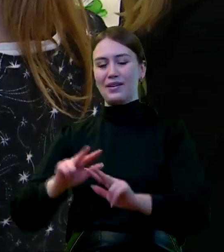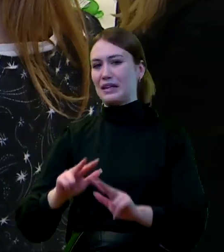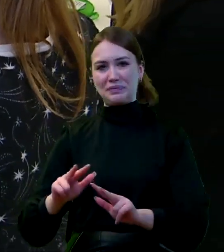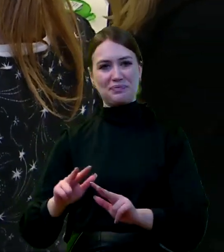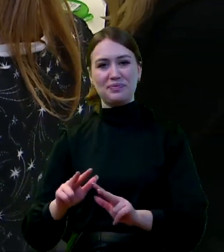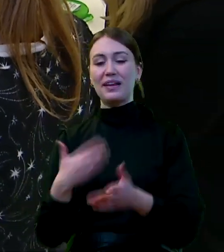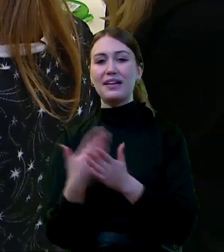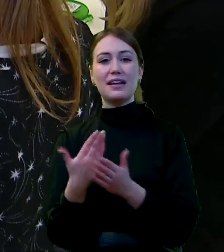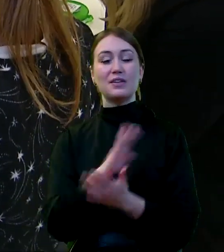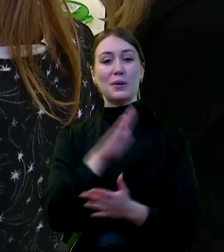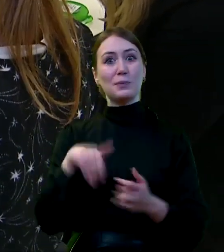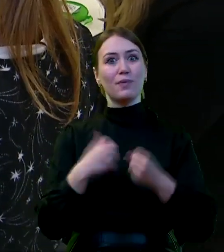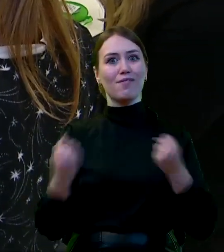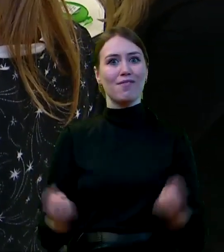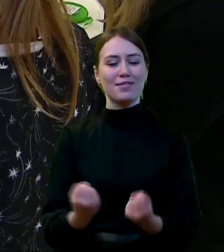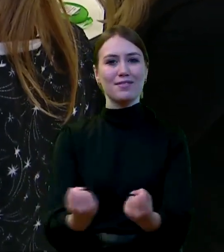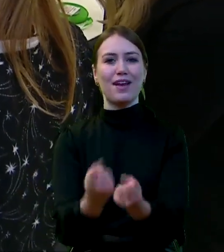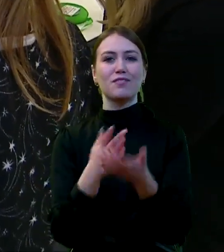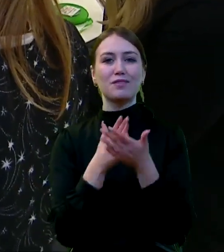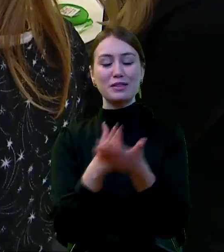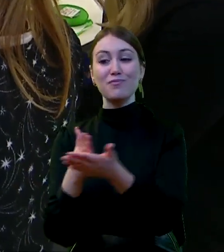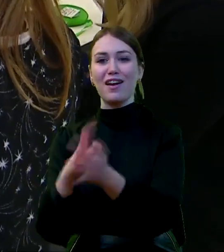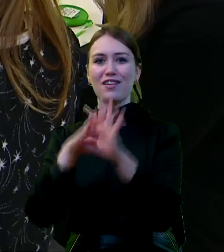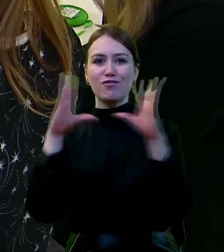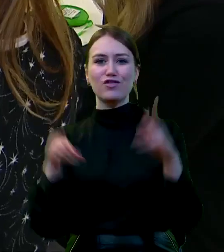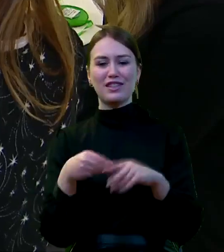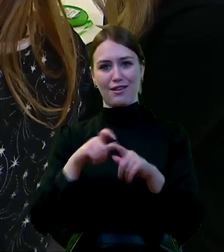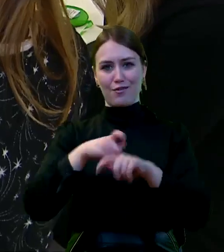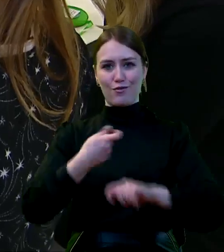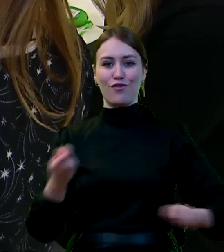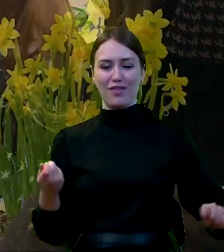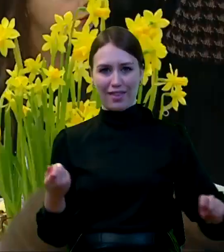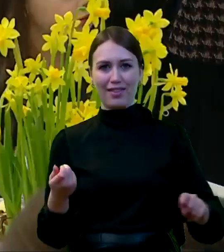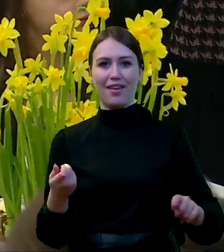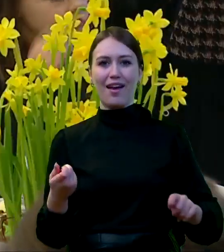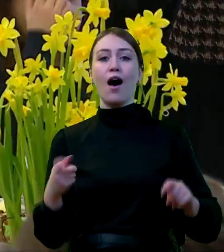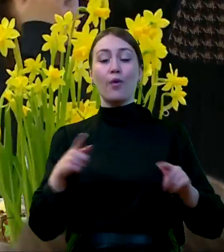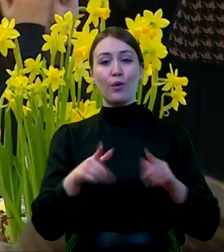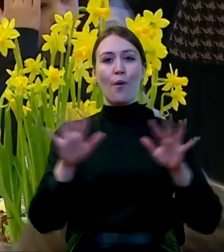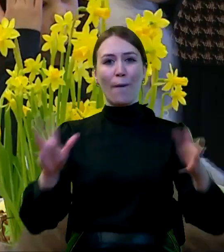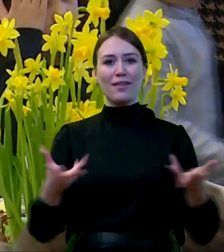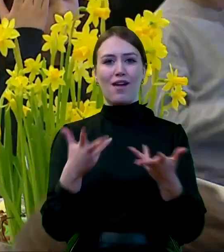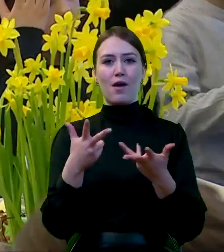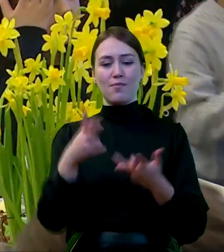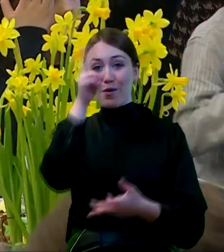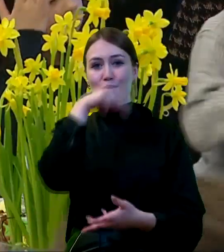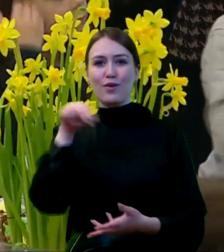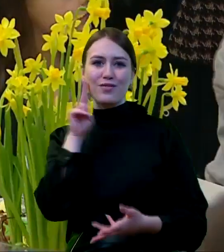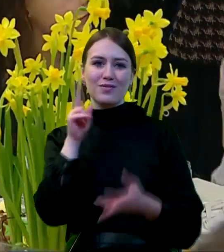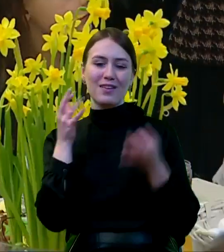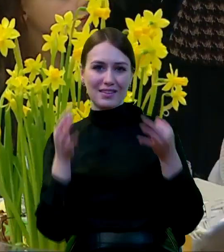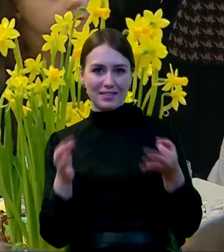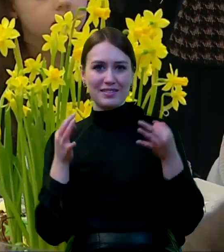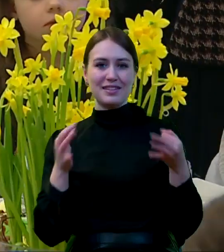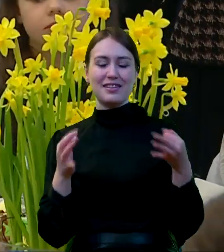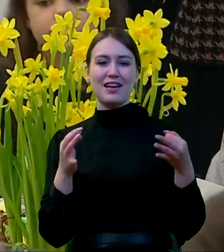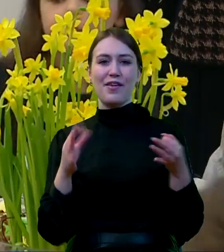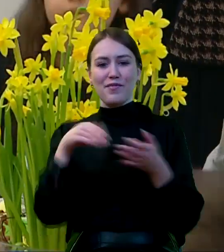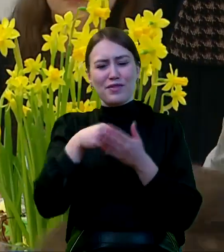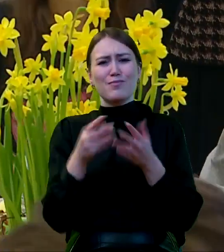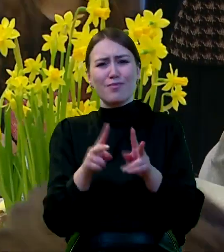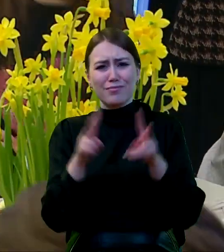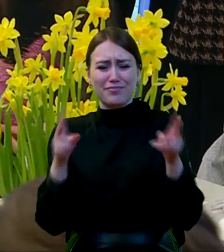rodziną. Stąd nasze wysiłki, by wspierać wszystkie rozwiązania, które ułatwiają rodzicom dzisiaj w tym